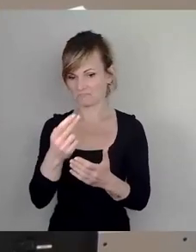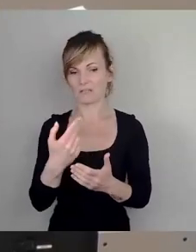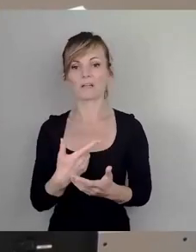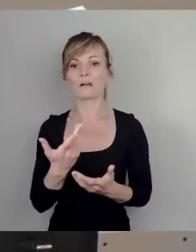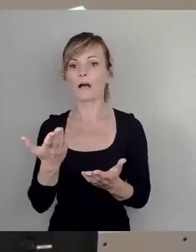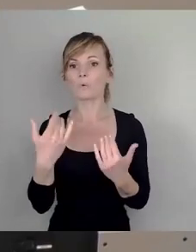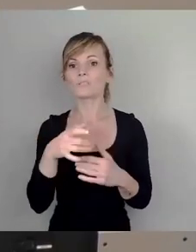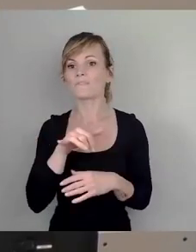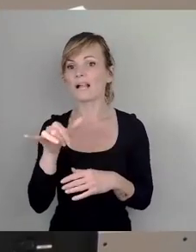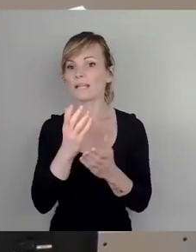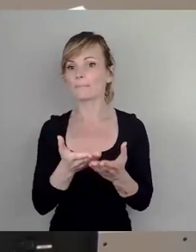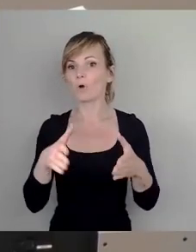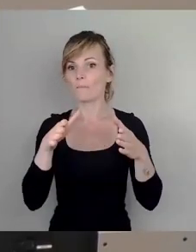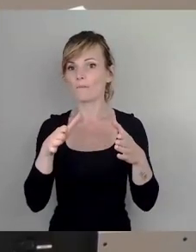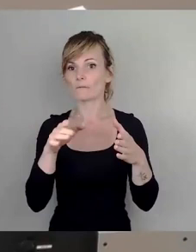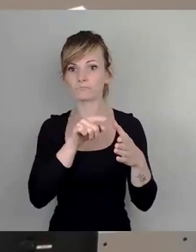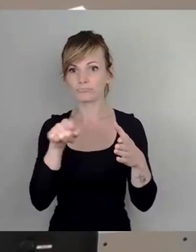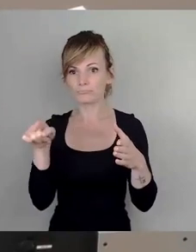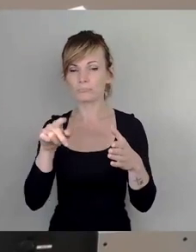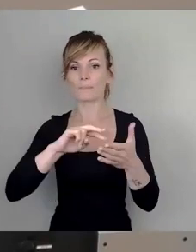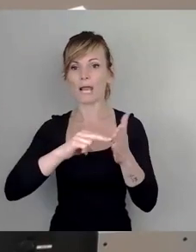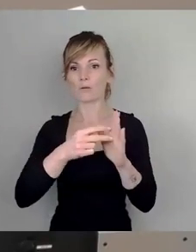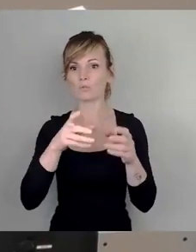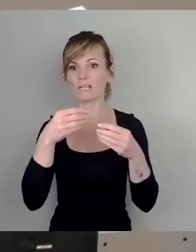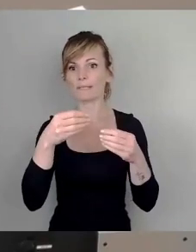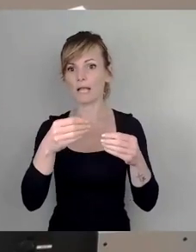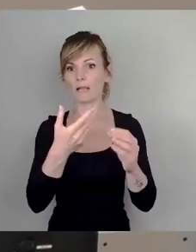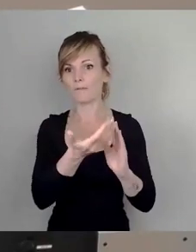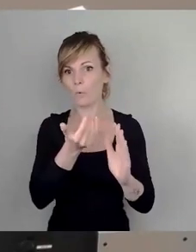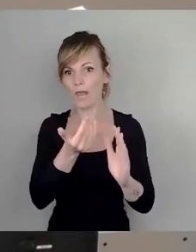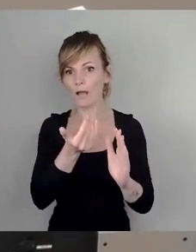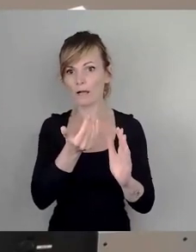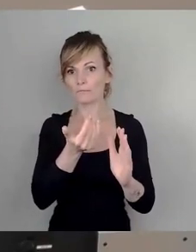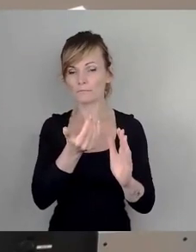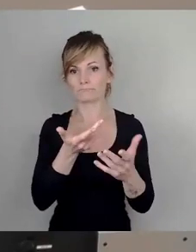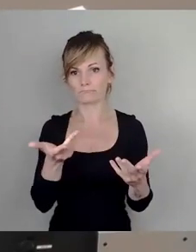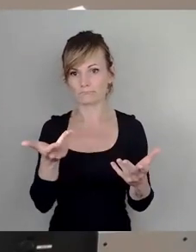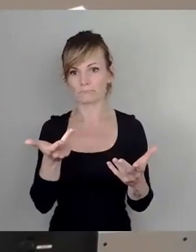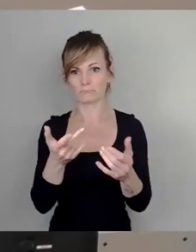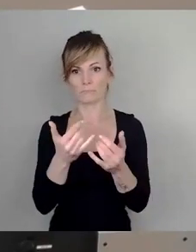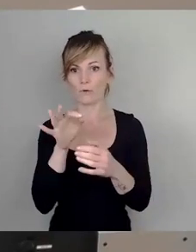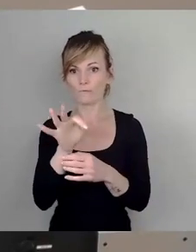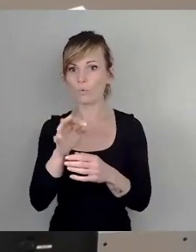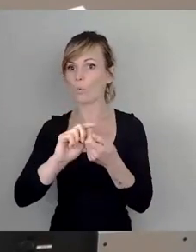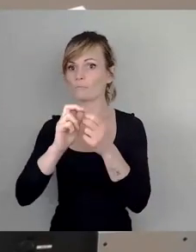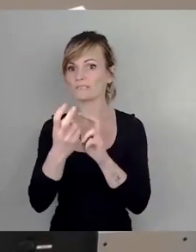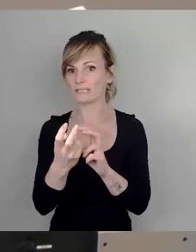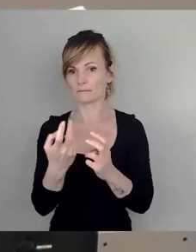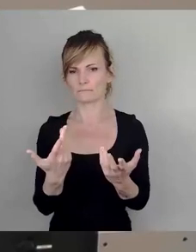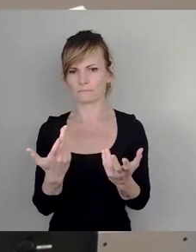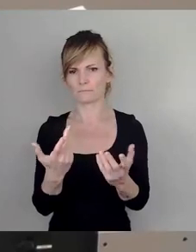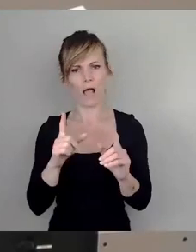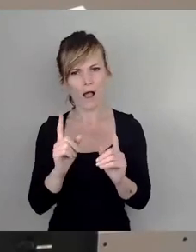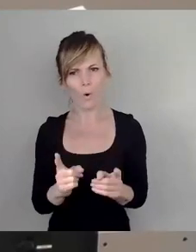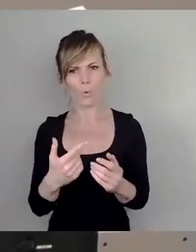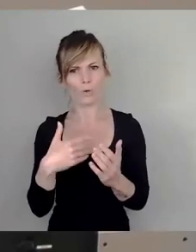Topf denn eigentlich die Planungsmittel herkommen oder auch Realisierungsmittel. Das heißt, es wird auch kein Termin benannt. Es soll